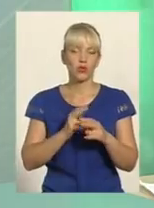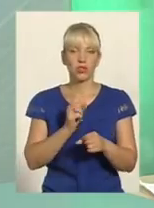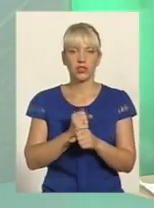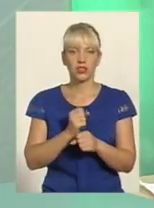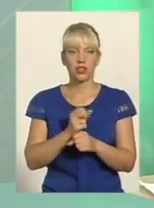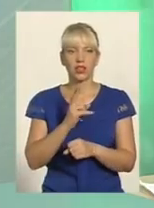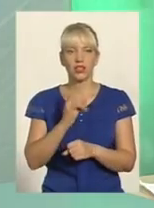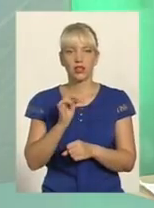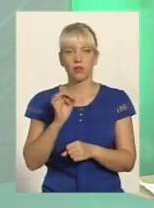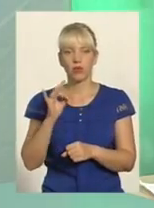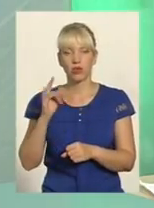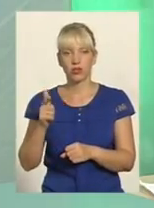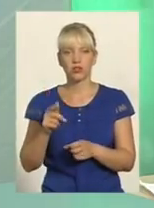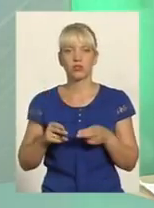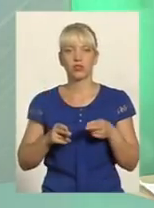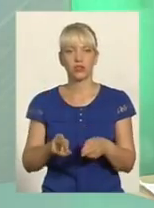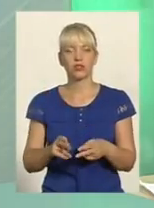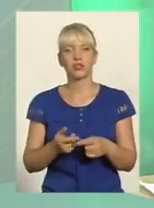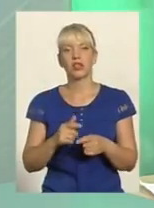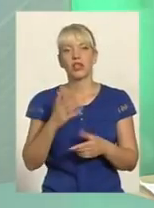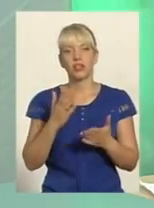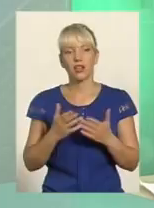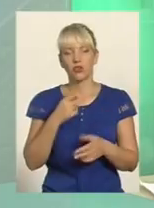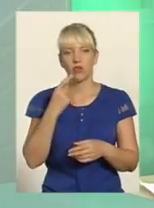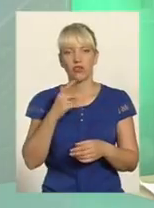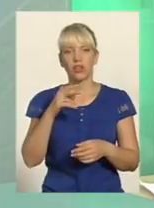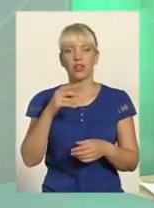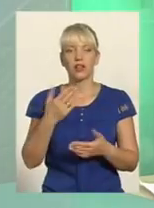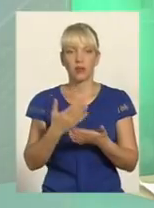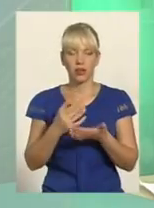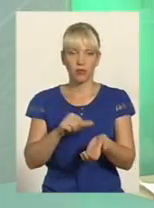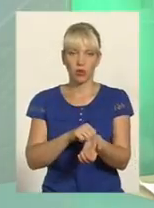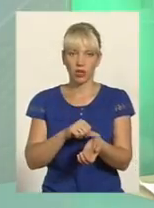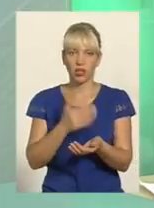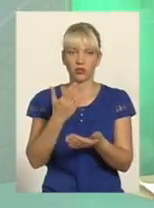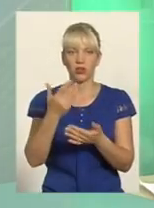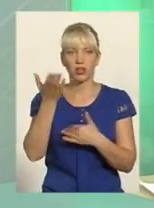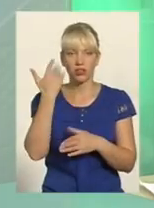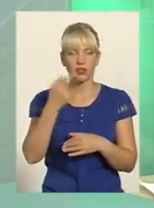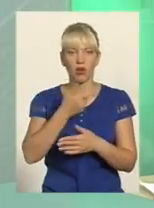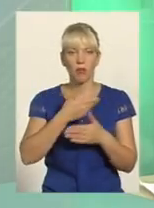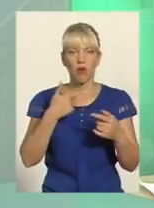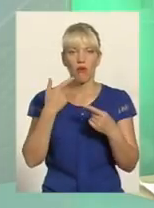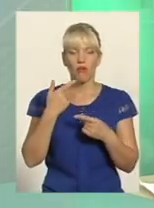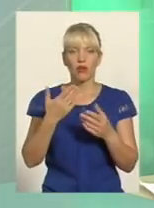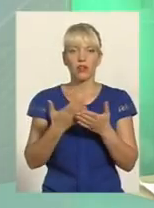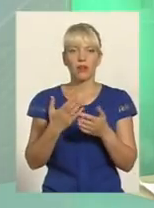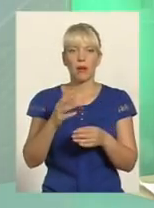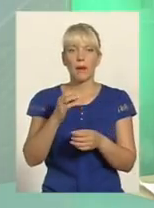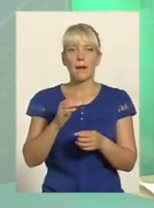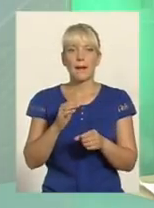декілька десятків років назад ми говорили про макову солому Про коноплю, то сьогодні вже